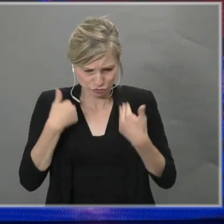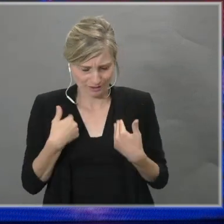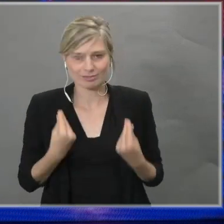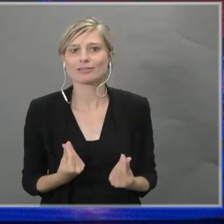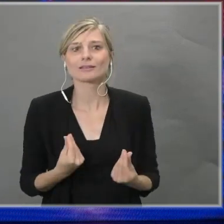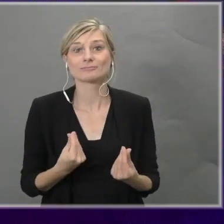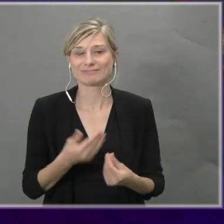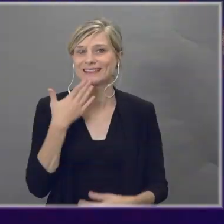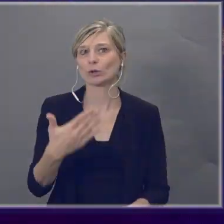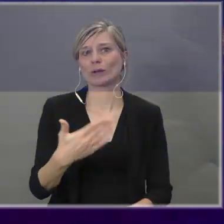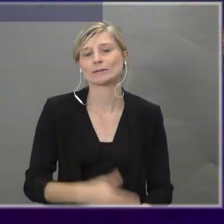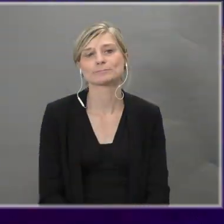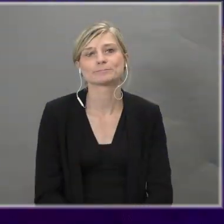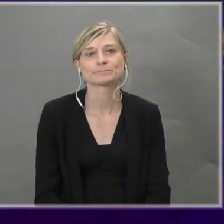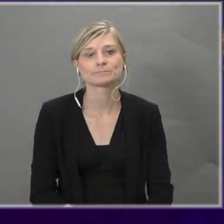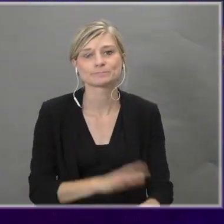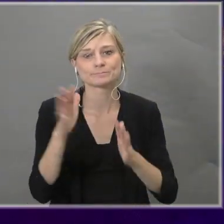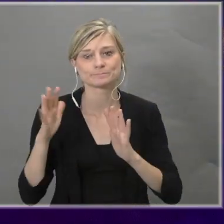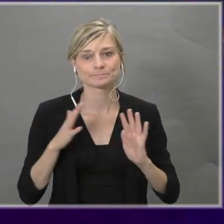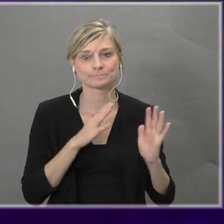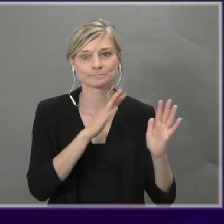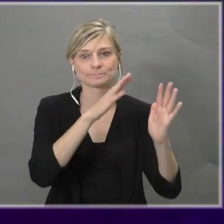Ik dank u. APPLAUS